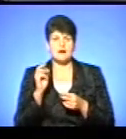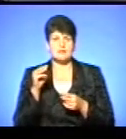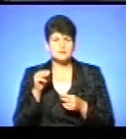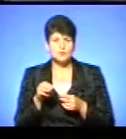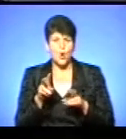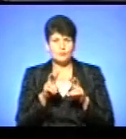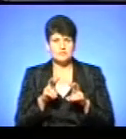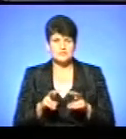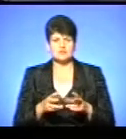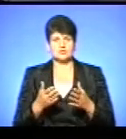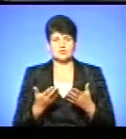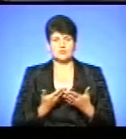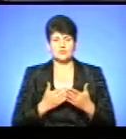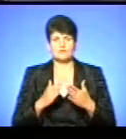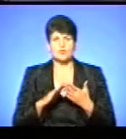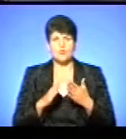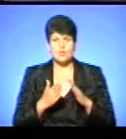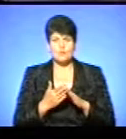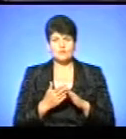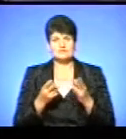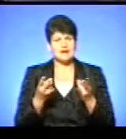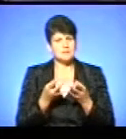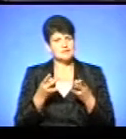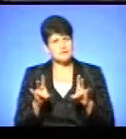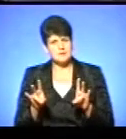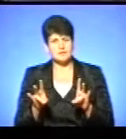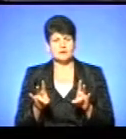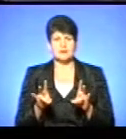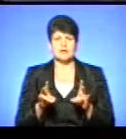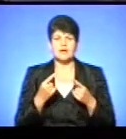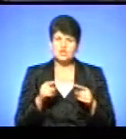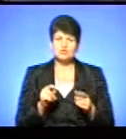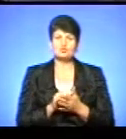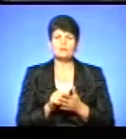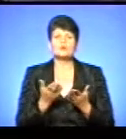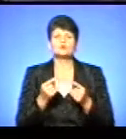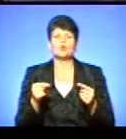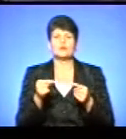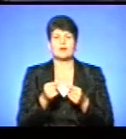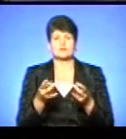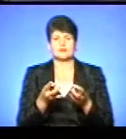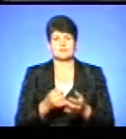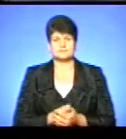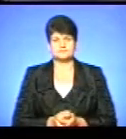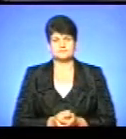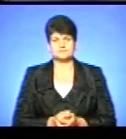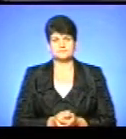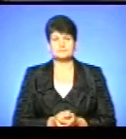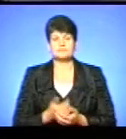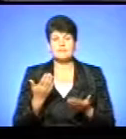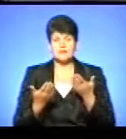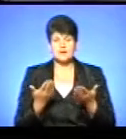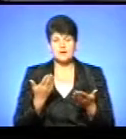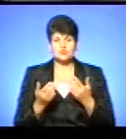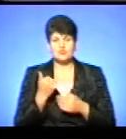обстеження, що потрібно його зараз не потрібно, і якщо інші документи, які конкретно? Якщо ваша дочка